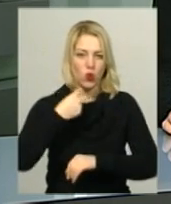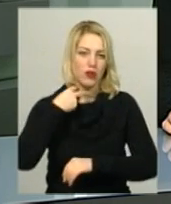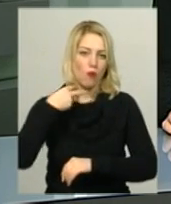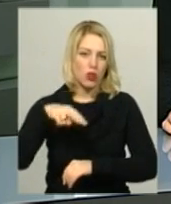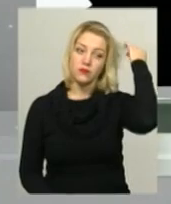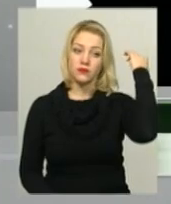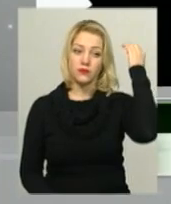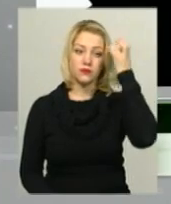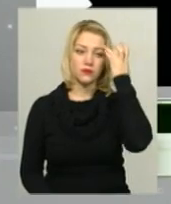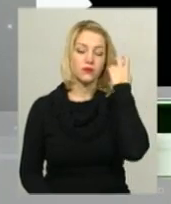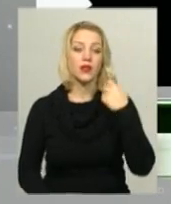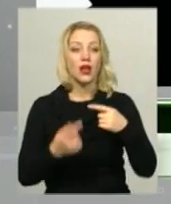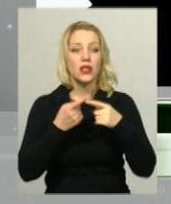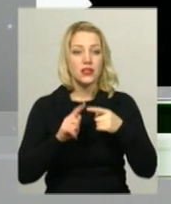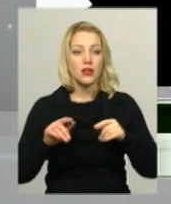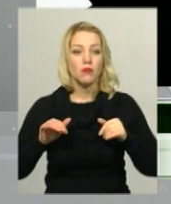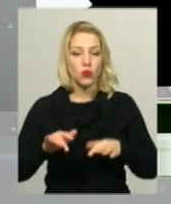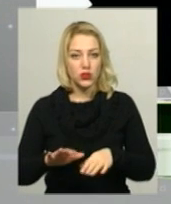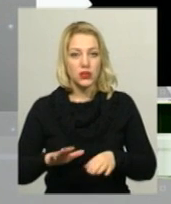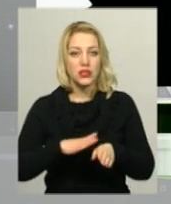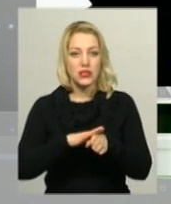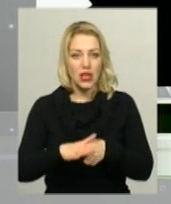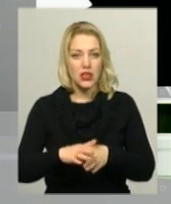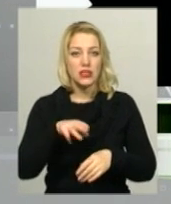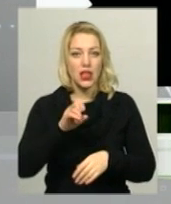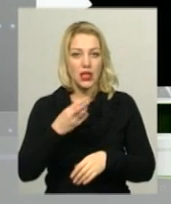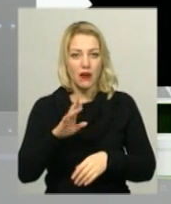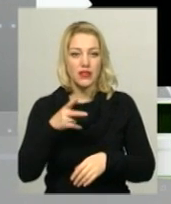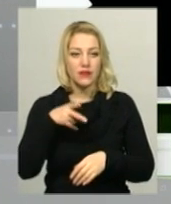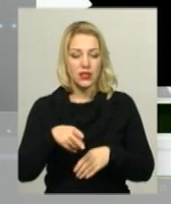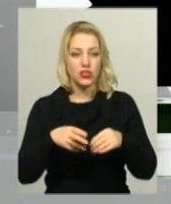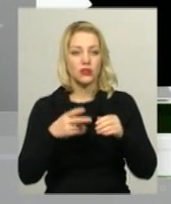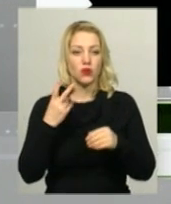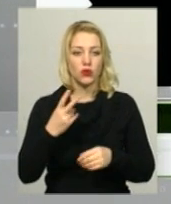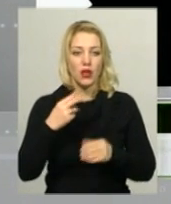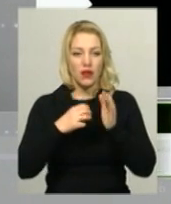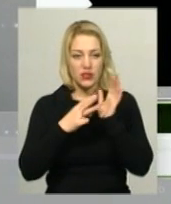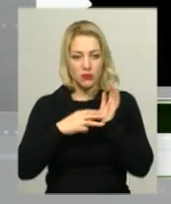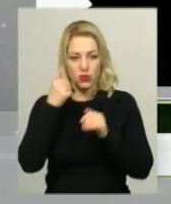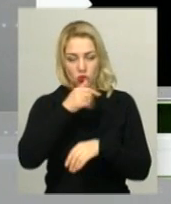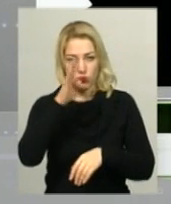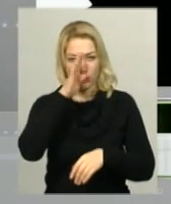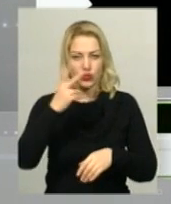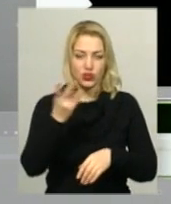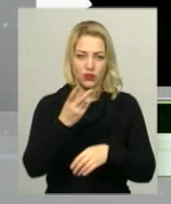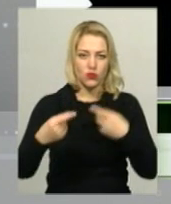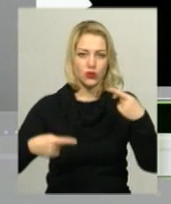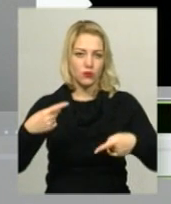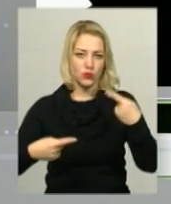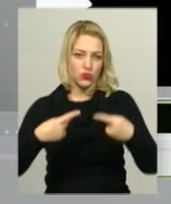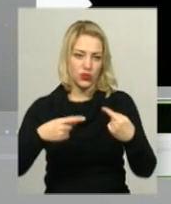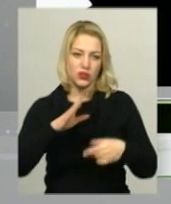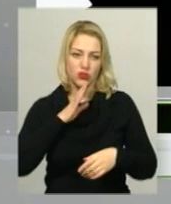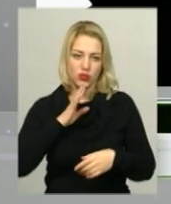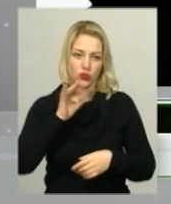Калашник. Надія сталася в травні 2018 року. Чоловік і жінка сперечалися. Вгодома винувачена